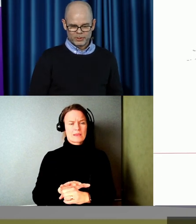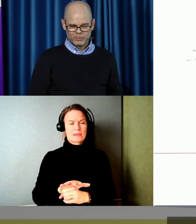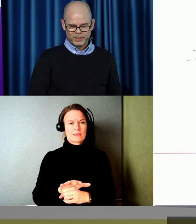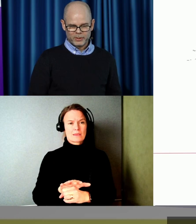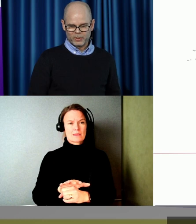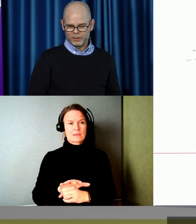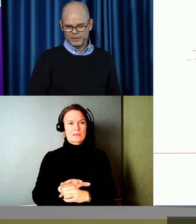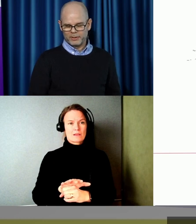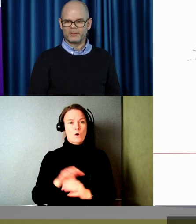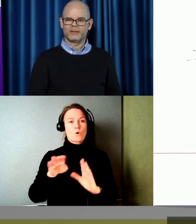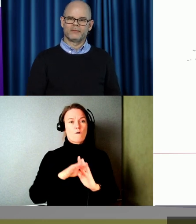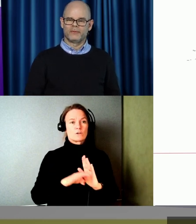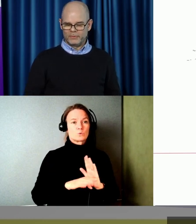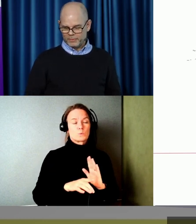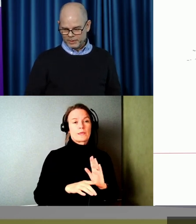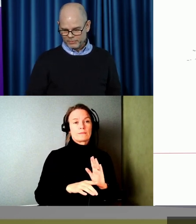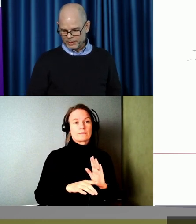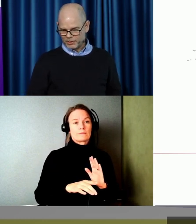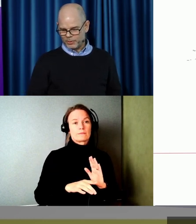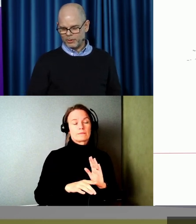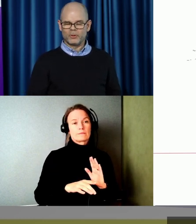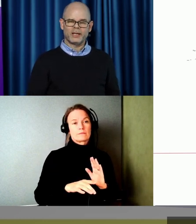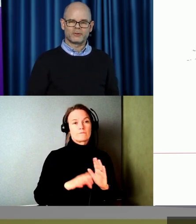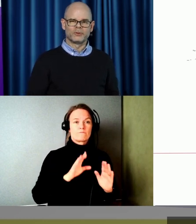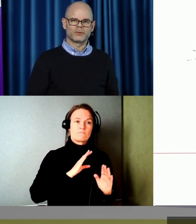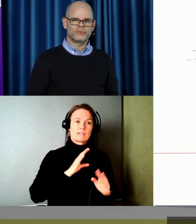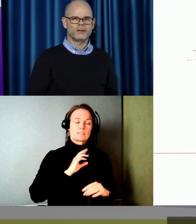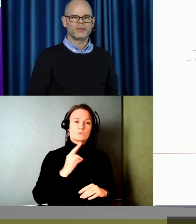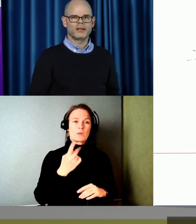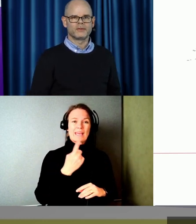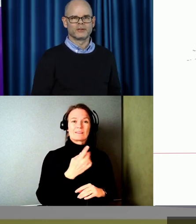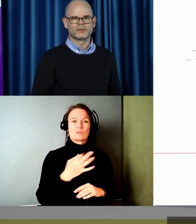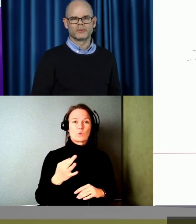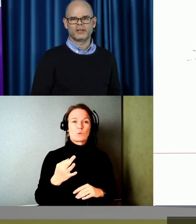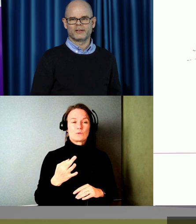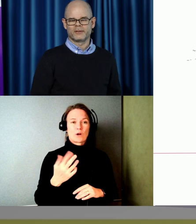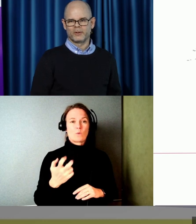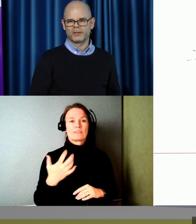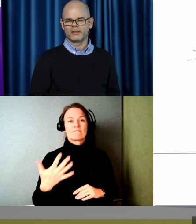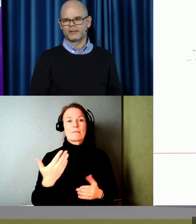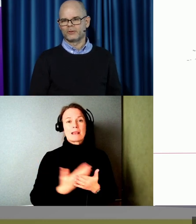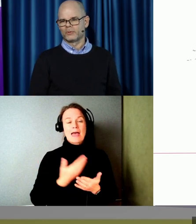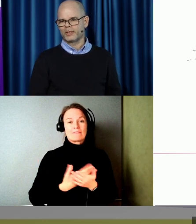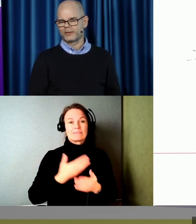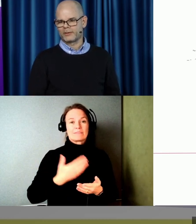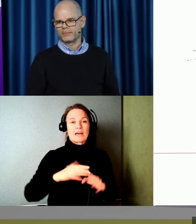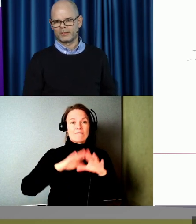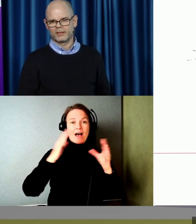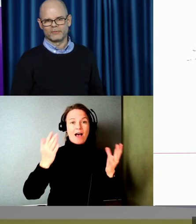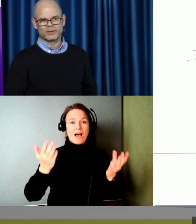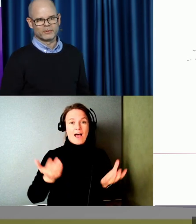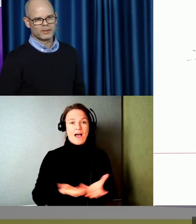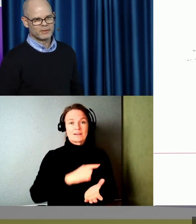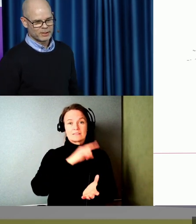Och konventionen finns nu i 185 länder runt om i världen, har godkänt